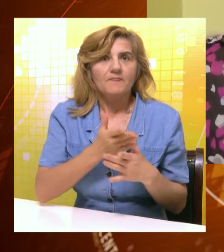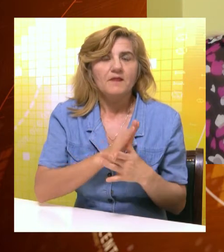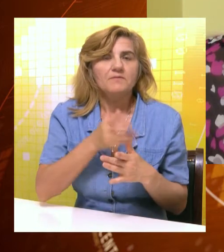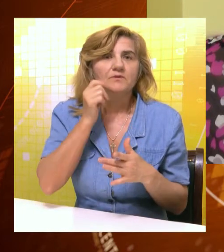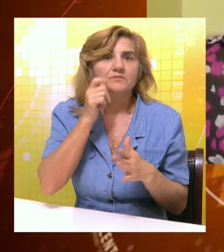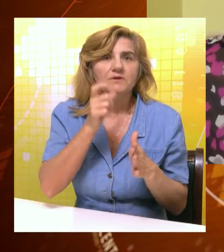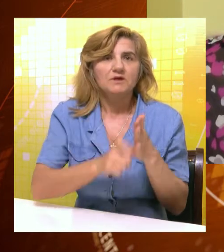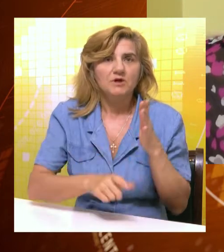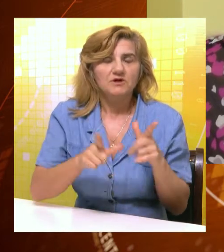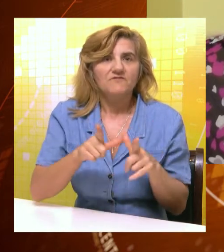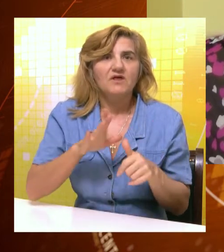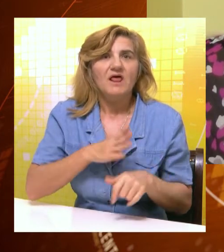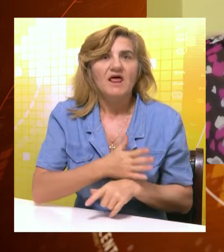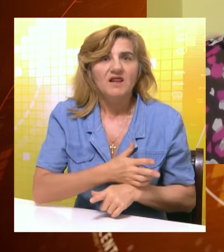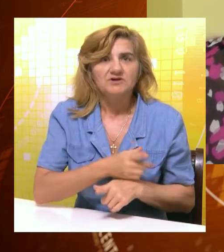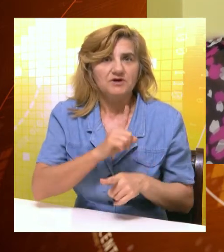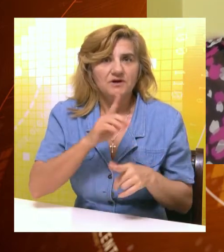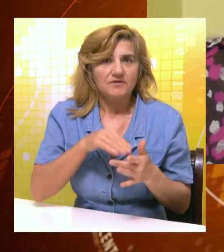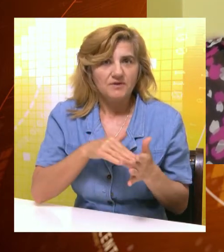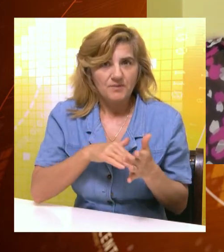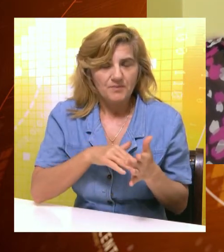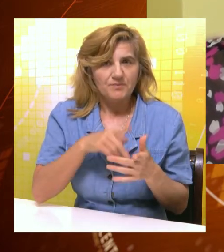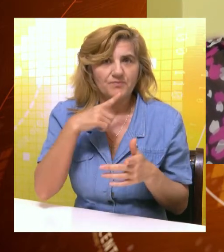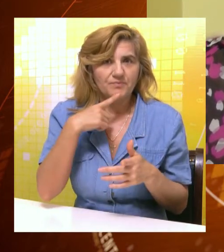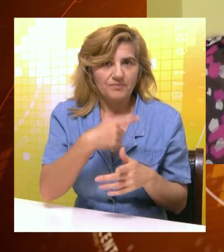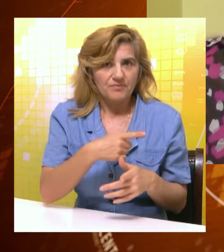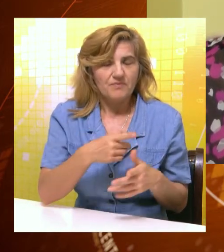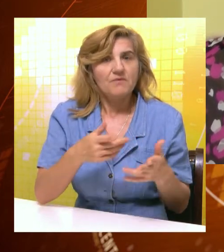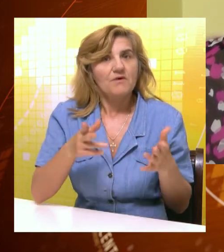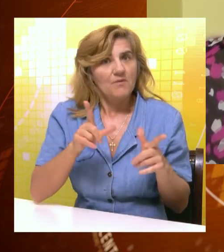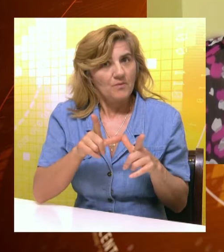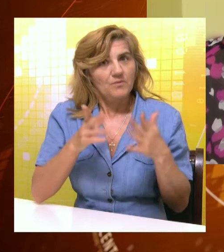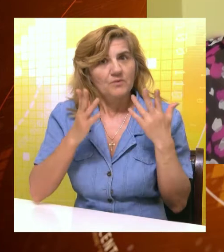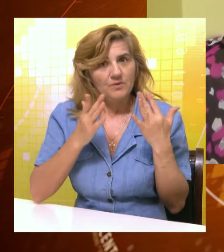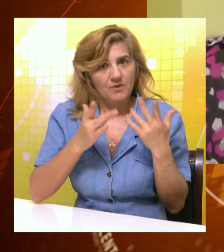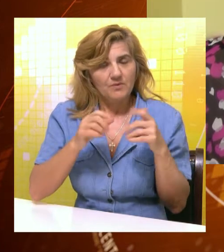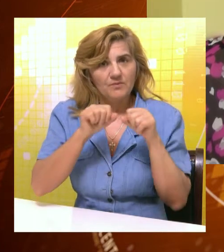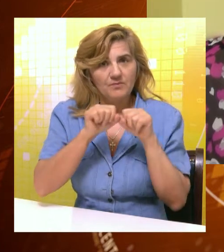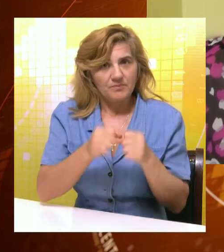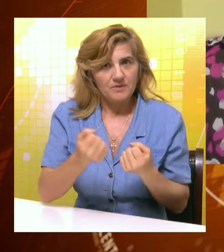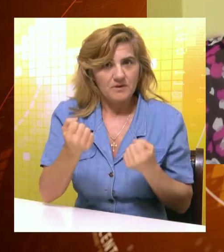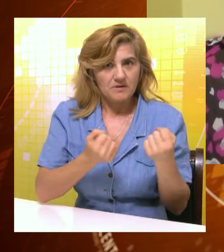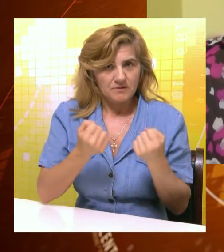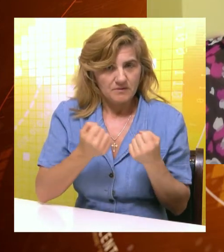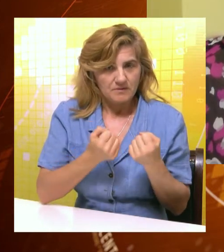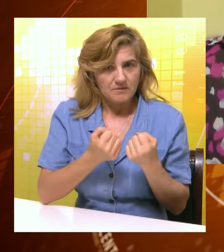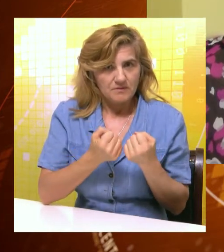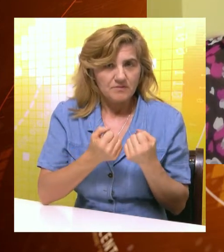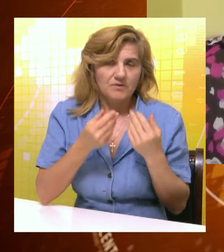međunarodna dozvola za Grčku ne treba, tako stoji i na sajtu Automotosaveza, ali međutim, ukoliko dođe do havarije vozila,